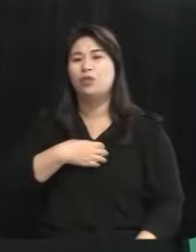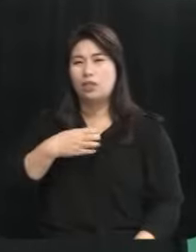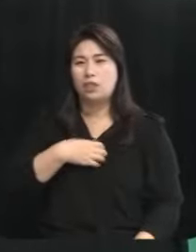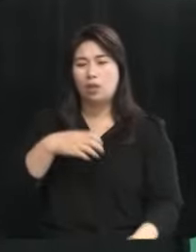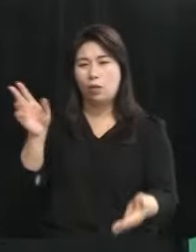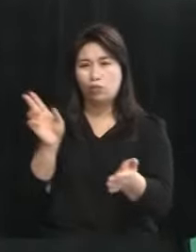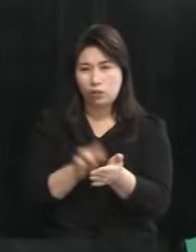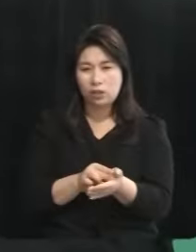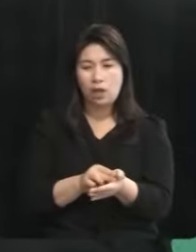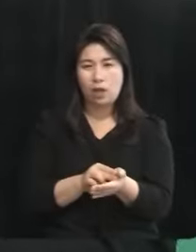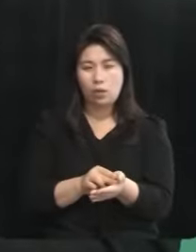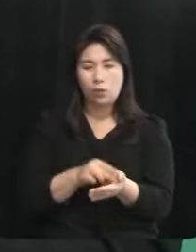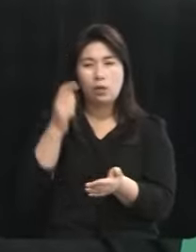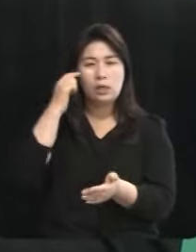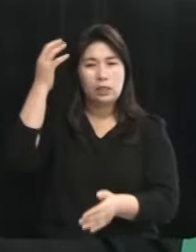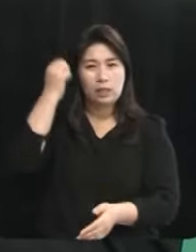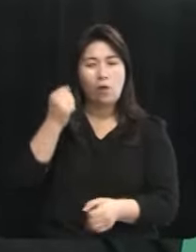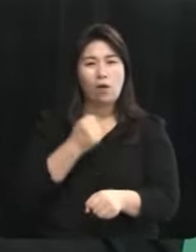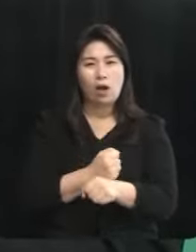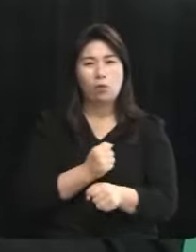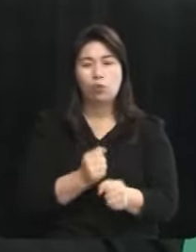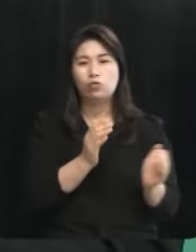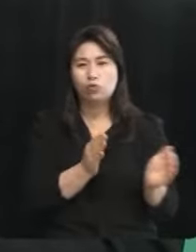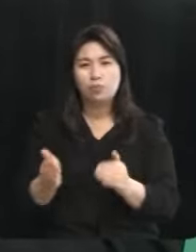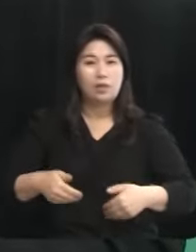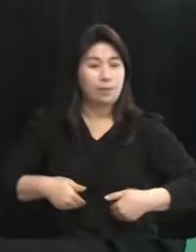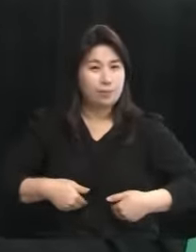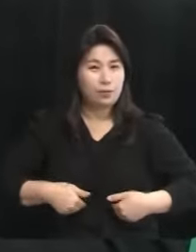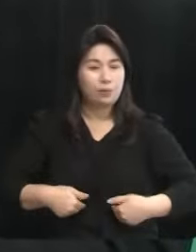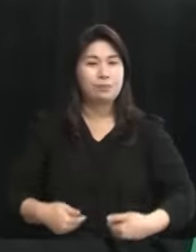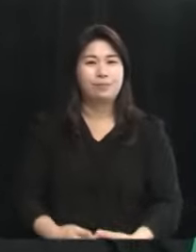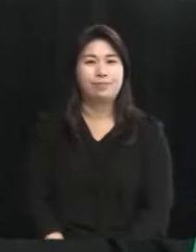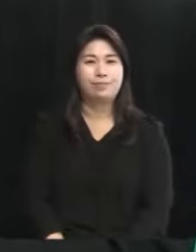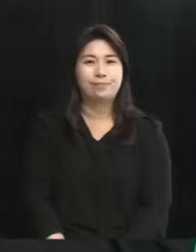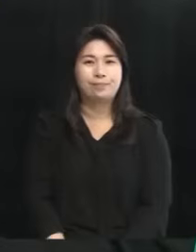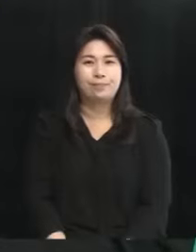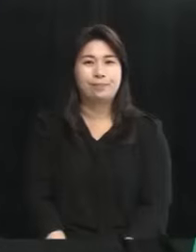우리가 받아들이고 대응을 해야 된다라고 하는 입장을 말씀드리는 겁니다